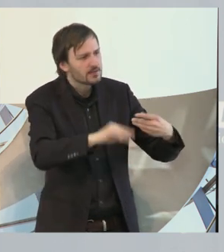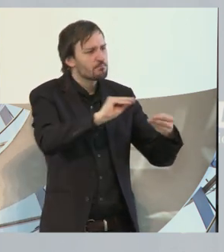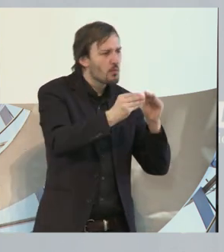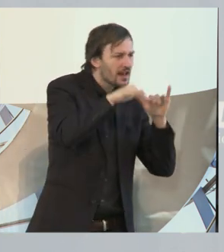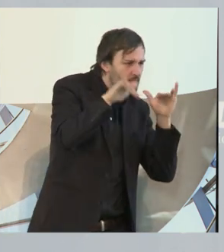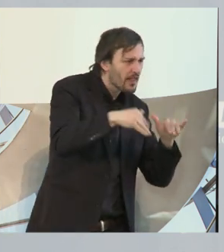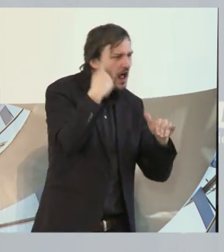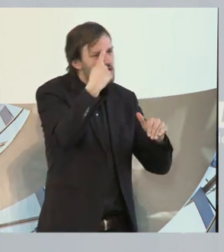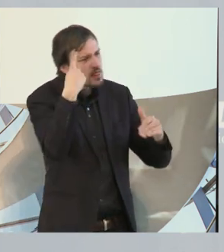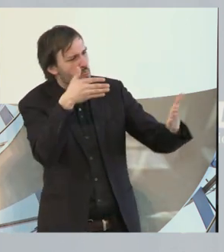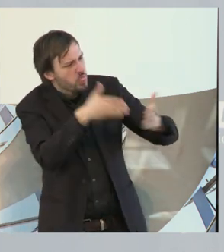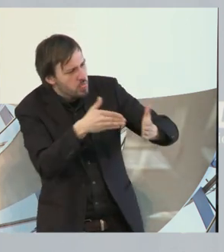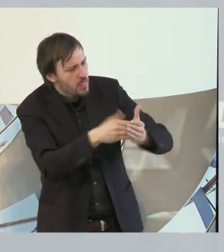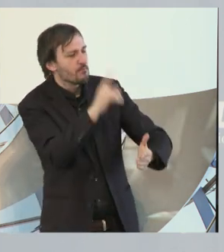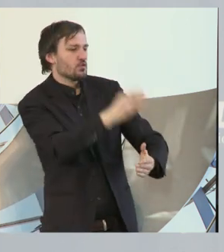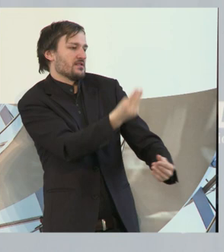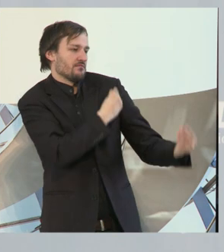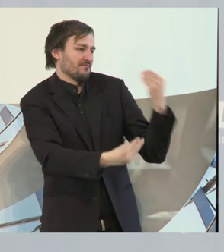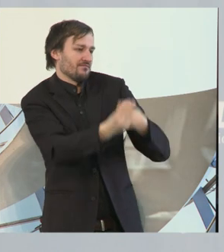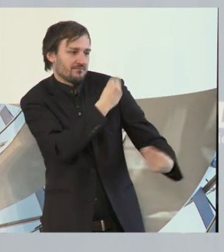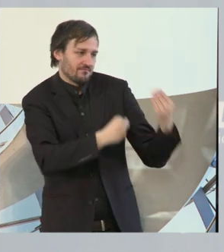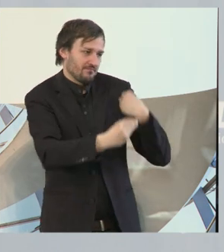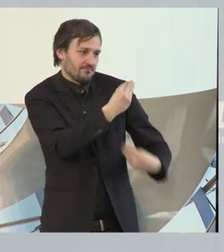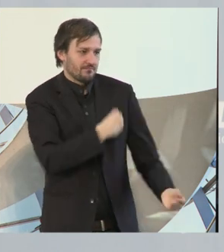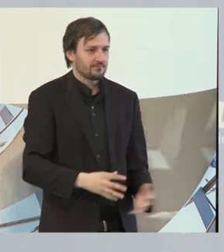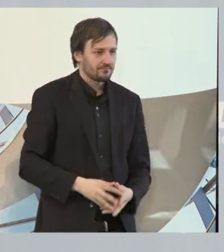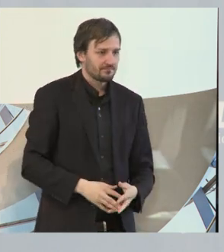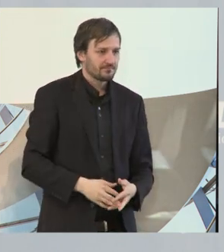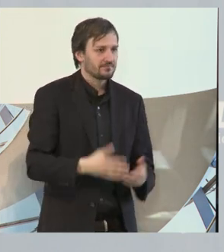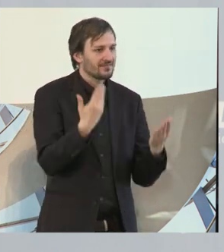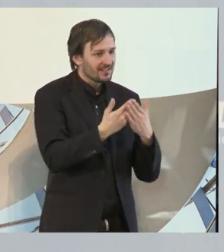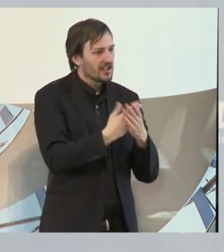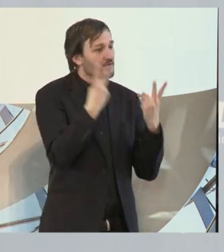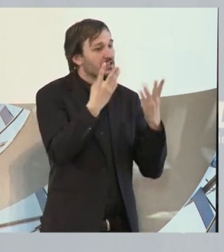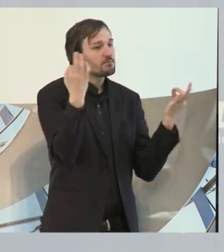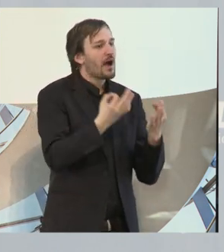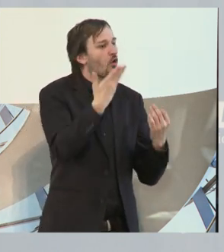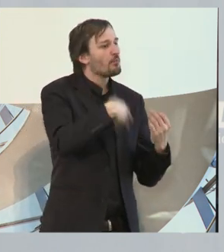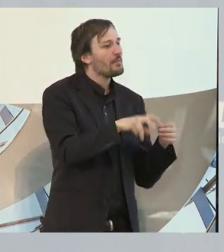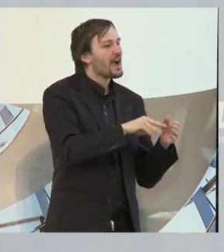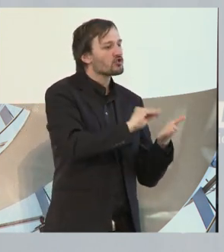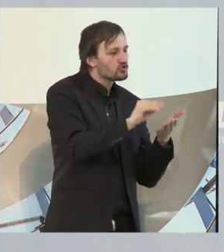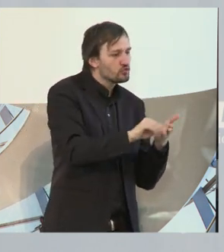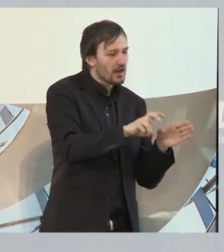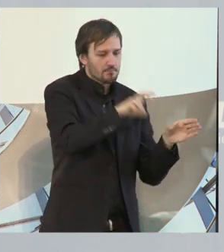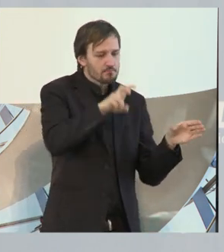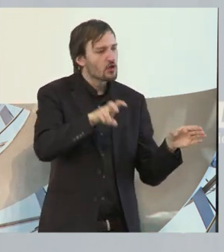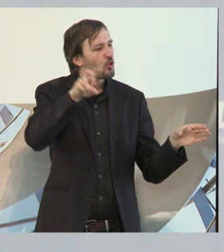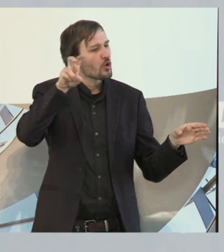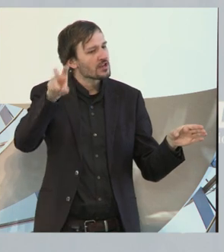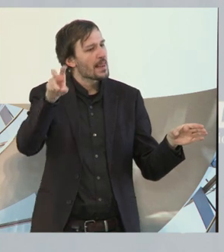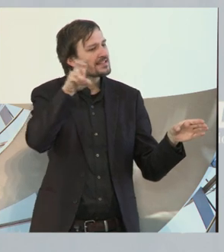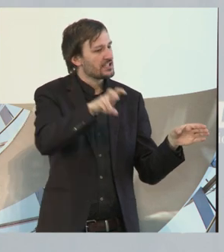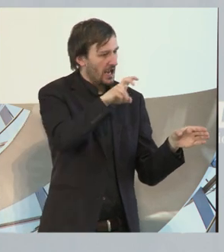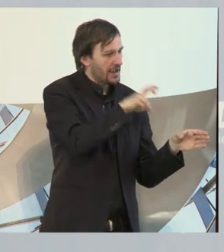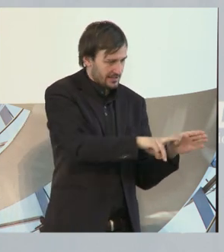sind. Es ist so, dass wir vor allen Dingen mehr Durchlässigkeit brauchen. Es fängt in der Schule an, wo wir